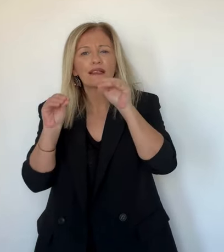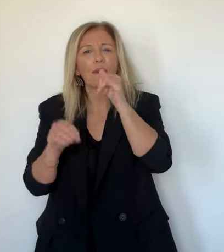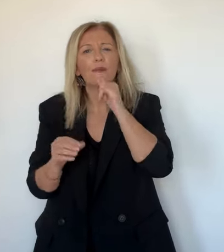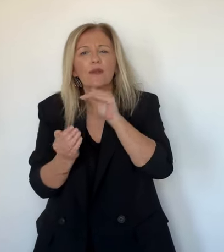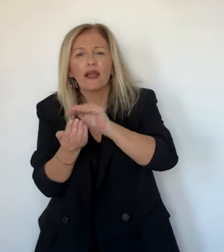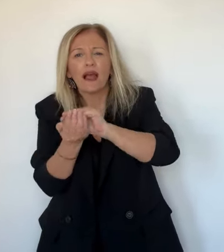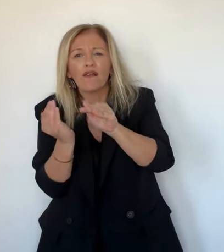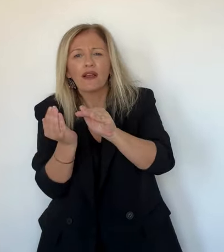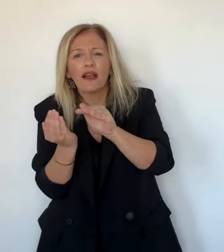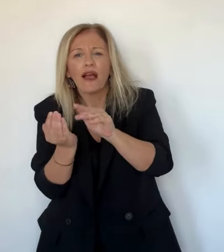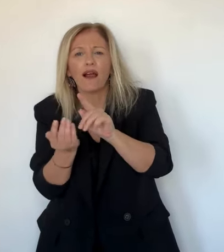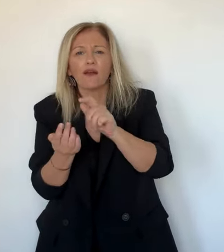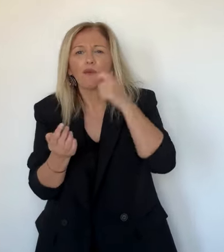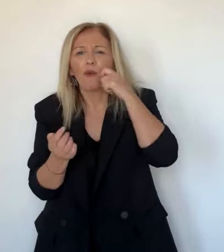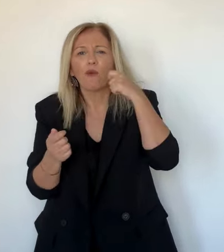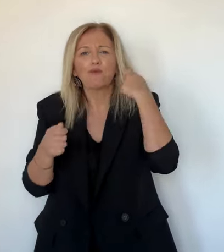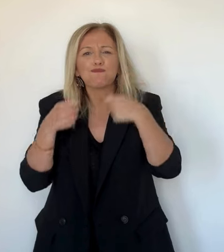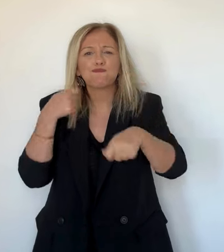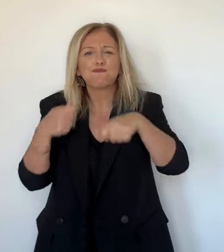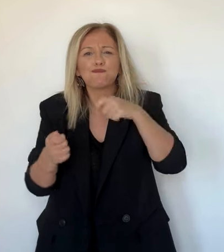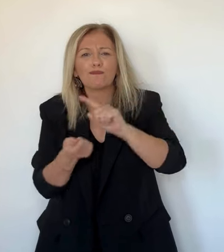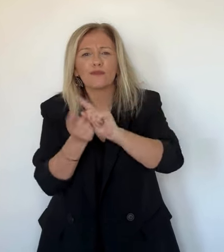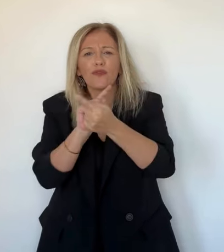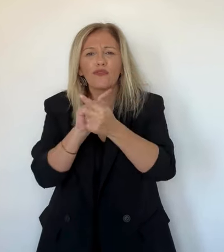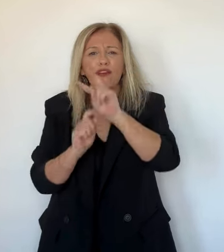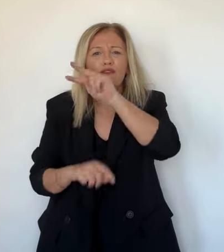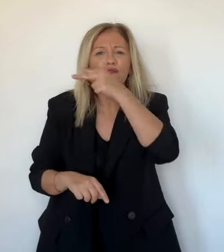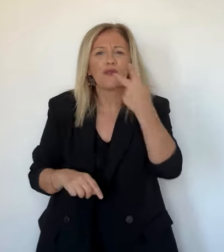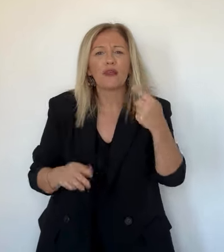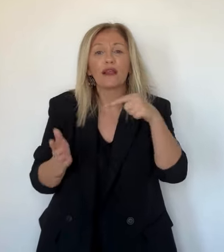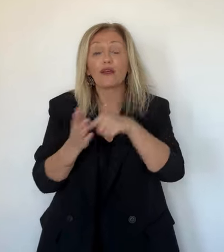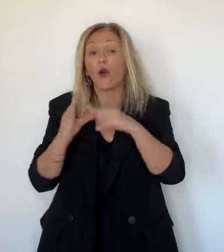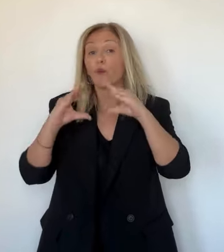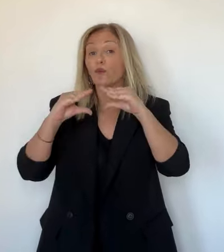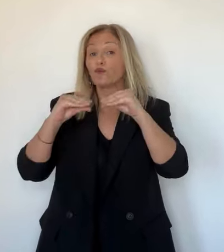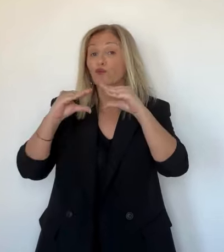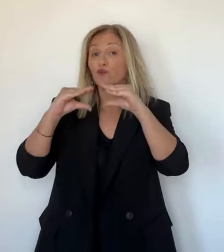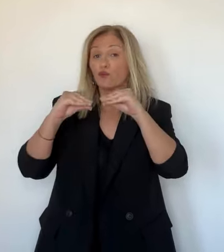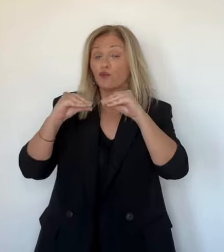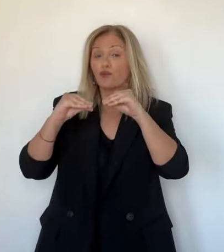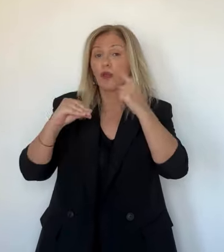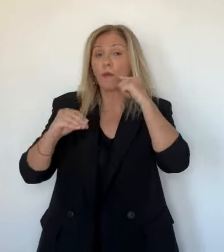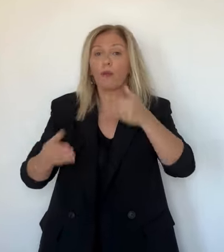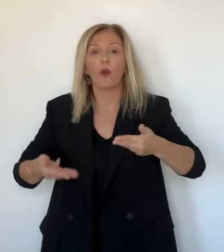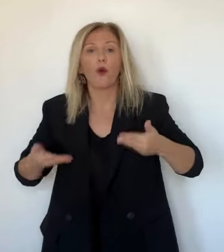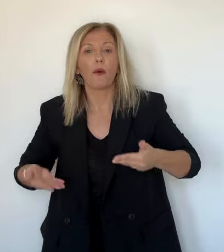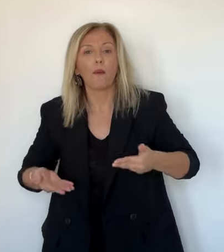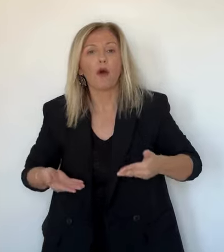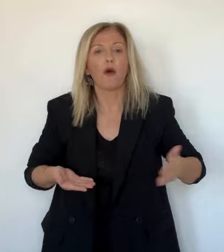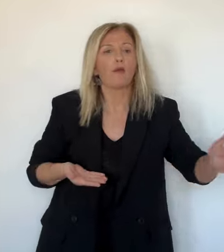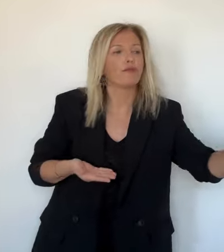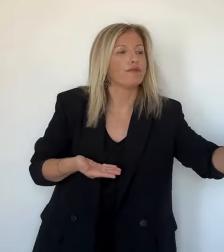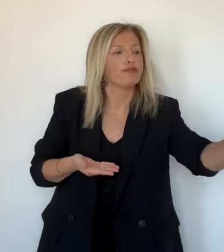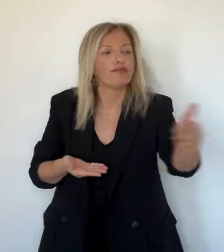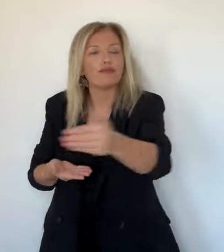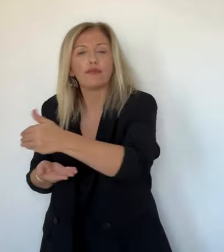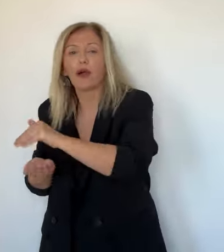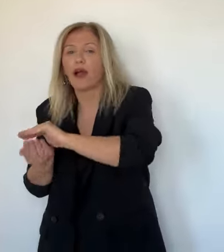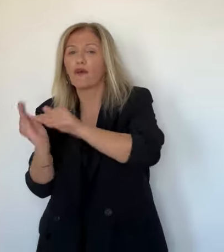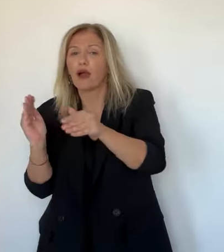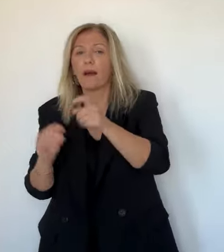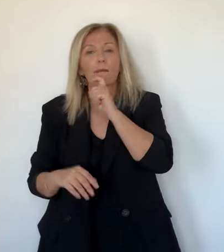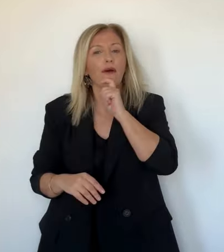dans le commerce. C'est un petit avocat qui a tendance à devenir un petit peu violacé. Et la peau, elle est